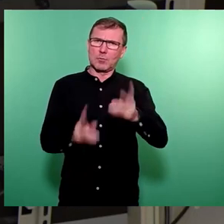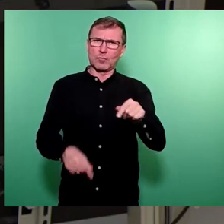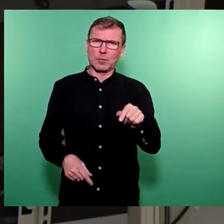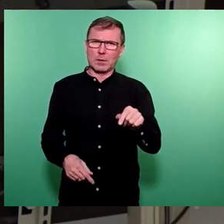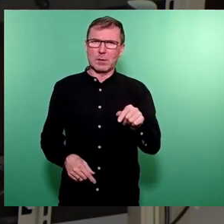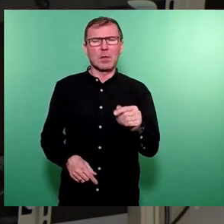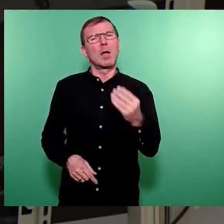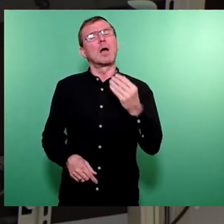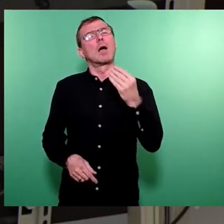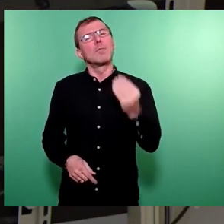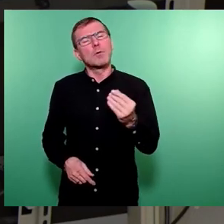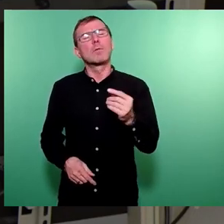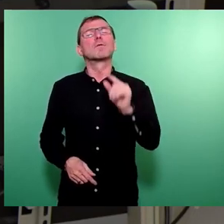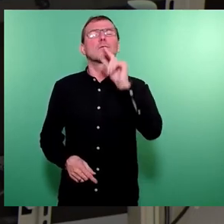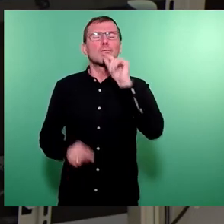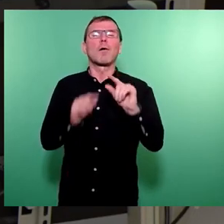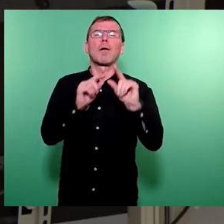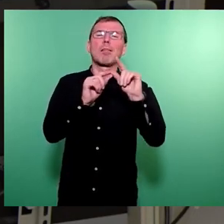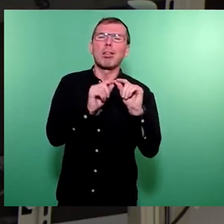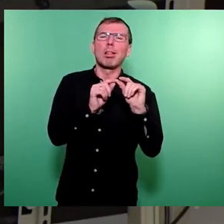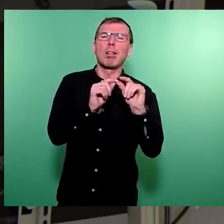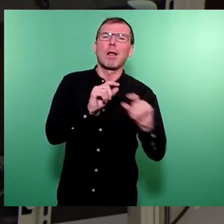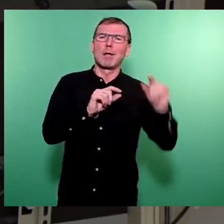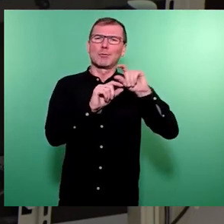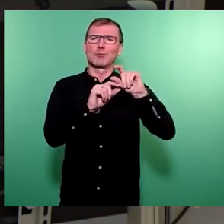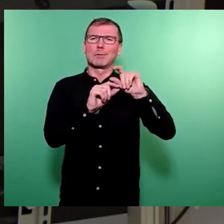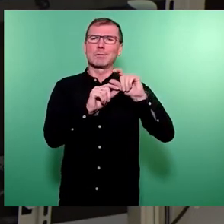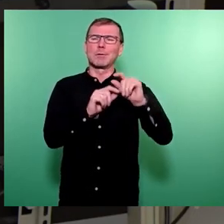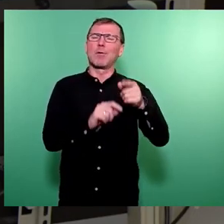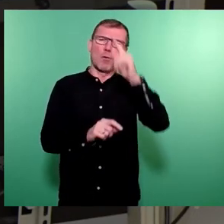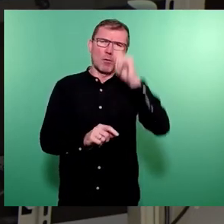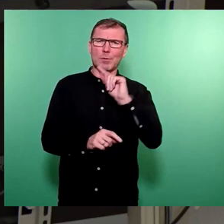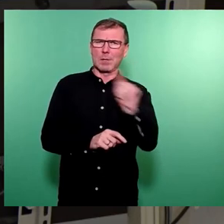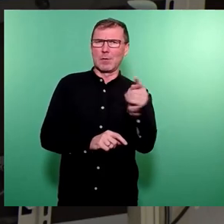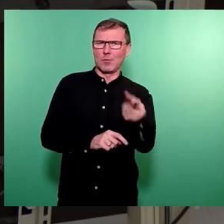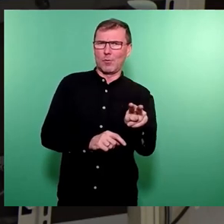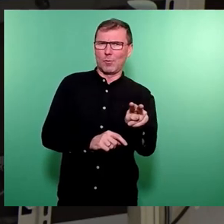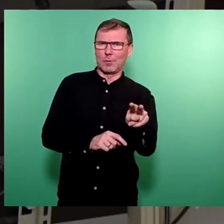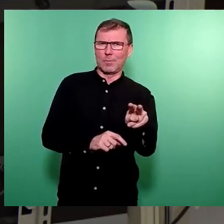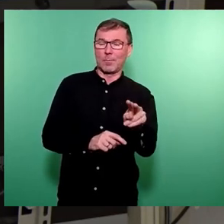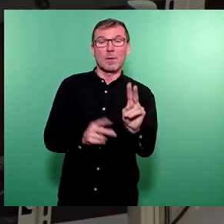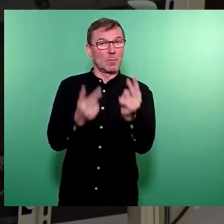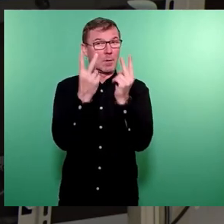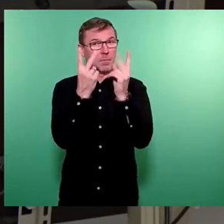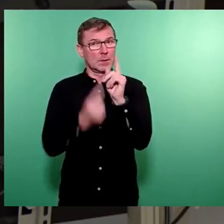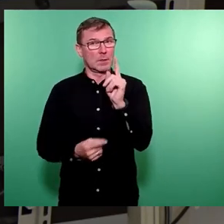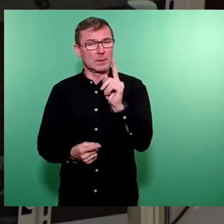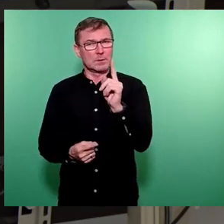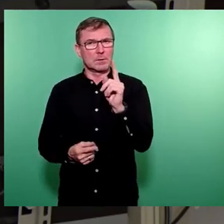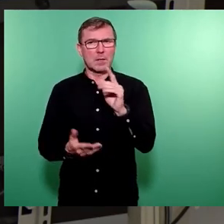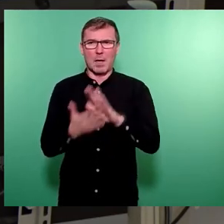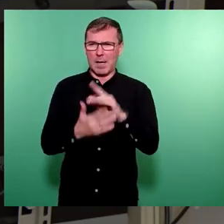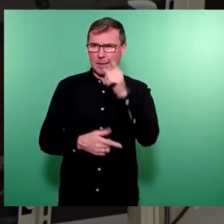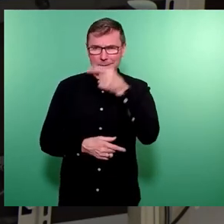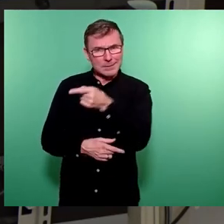einen nur geringfügig erhöhten Zuschuss, nämlich 100.000. Noch wichtiger ist, dass wir an Sie in